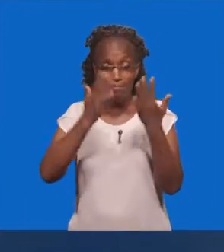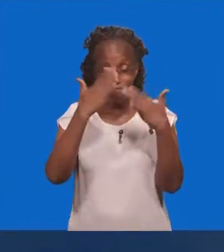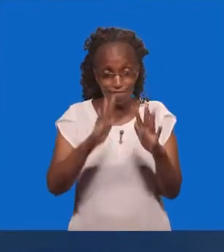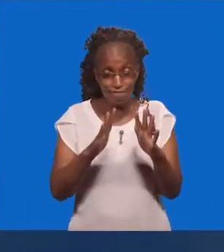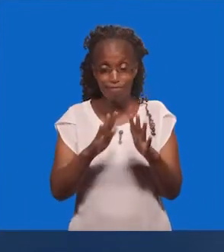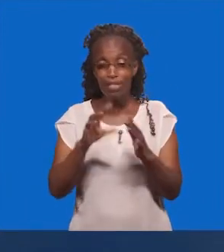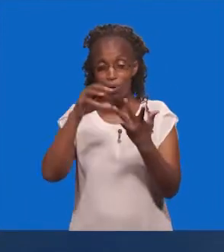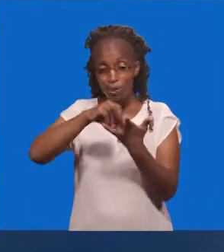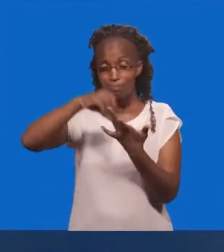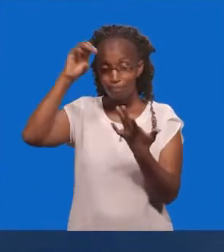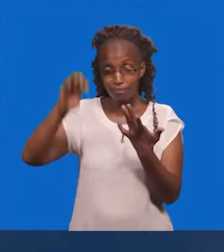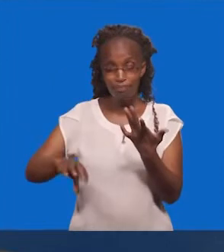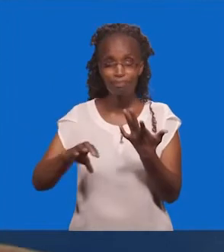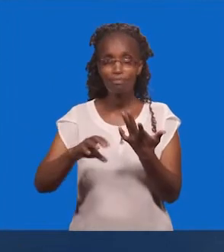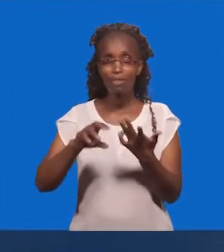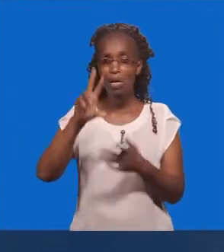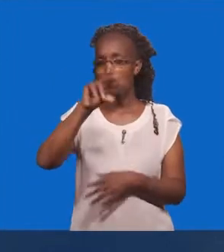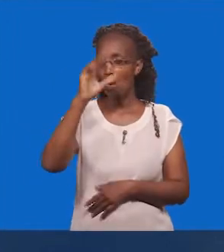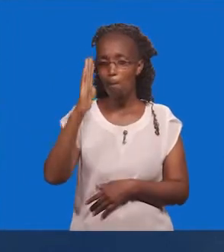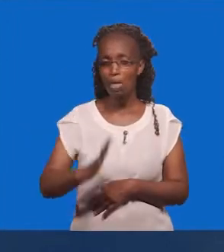Fulani Wanaachana Hakuna Mtu Amaya